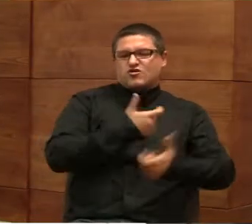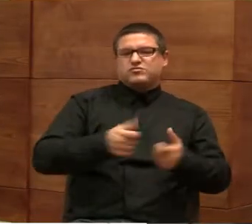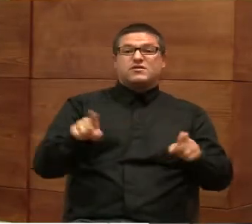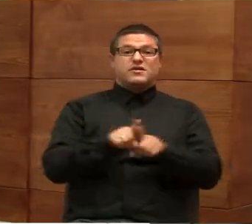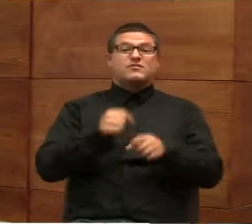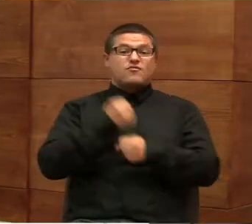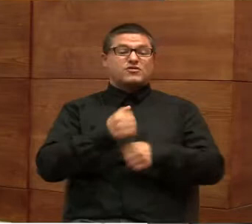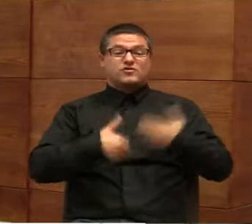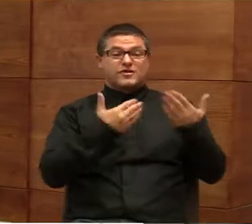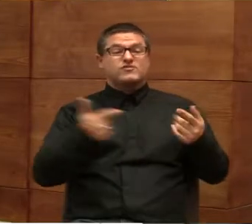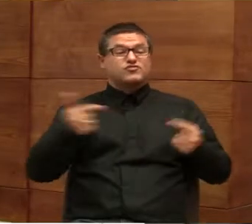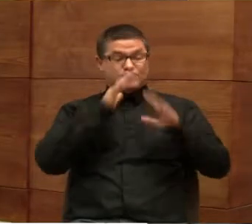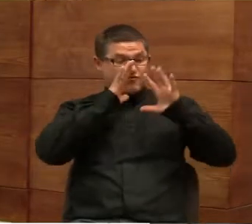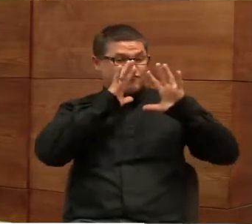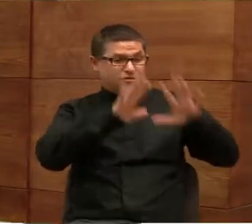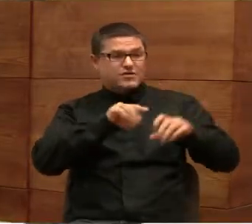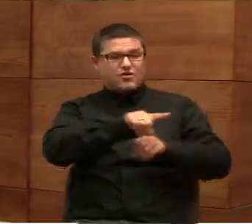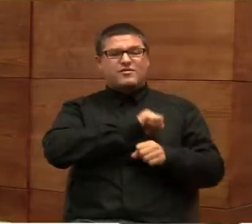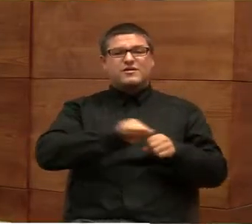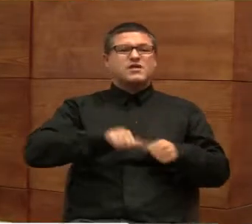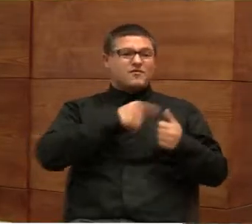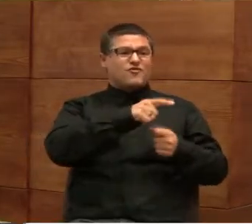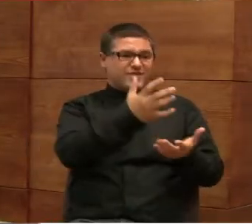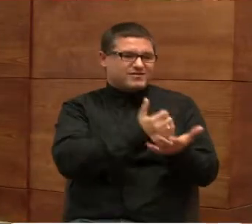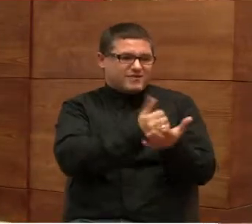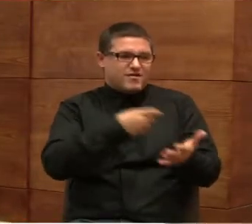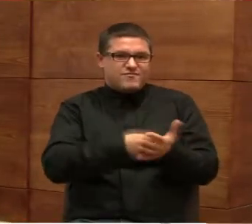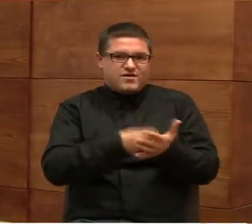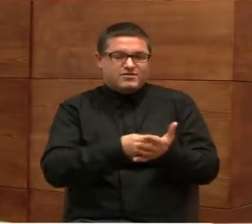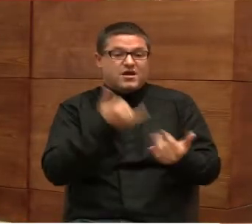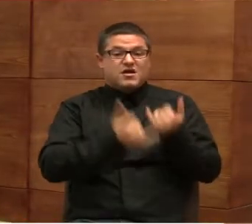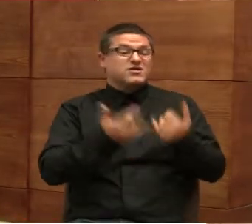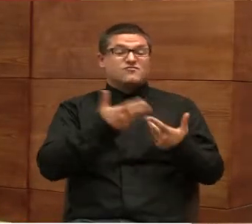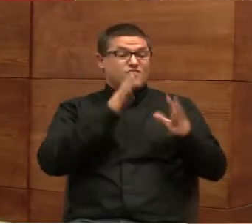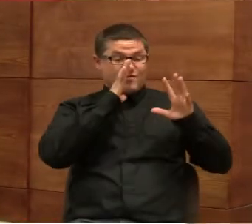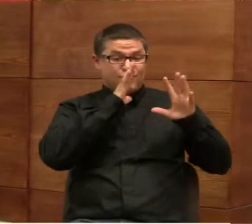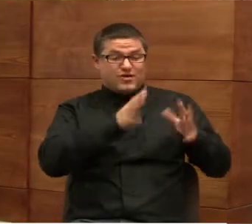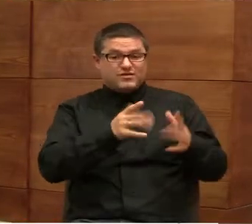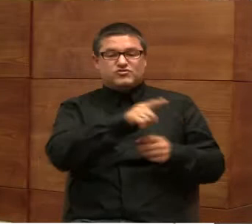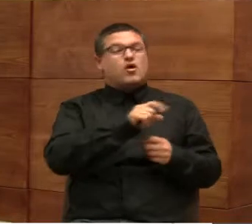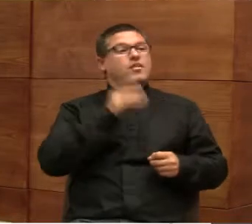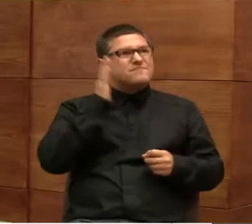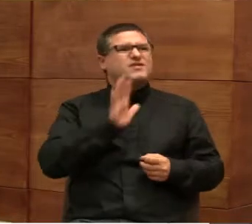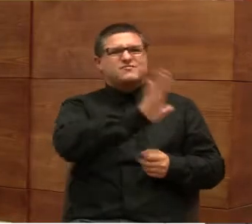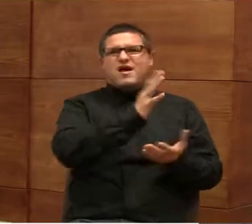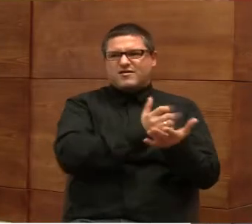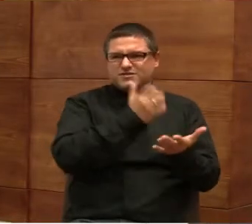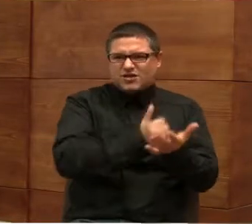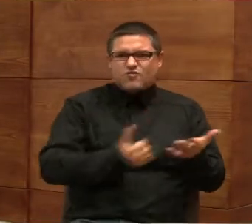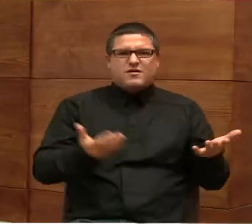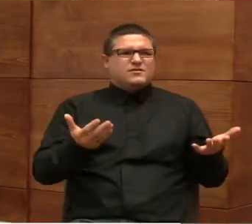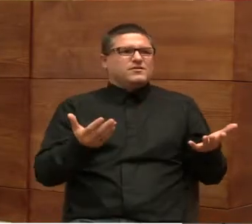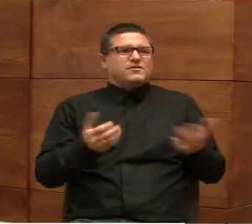Musimy pokazać pracodawcę, to jest po to, żeby zarabiać pieniądze, więc jak mu nie udowodnimy, że on zarobił pieniądze, na tym,